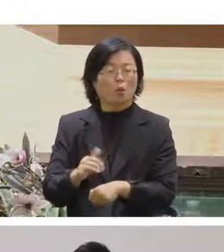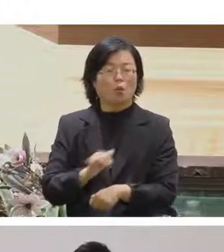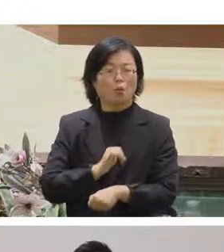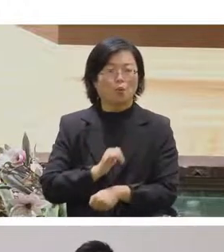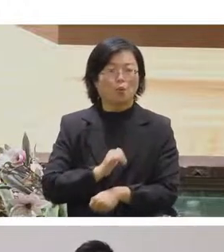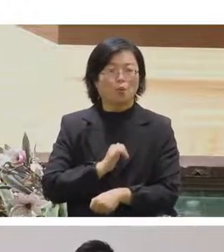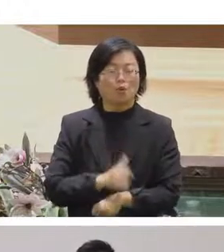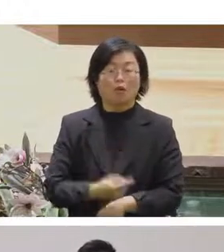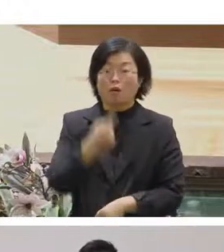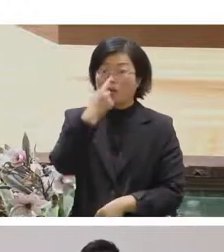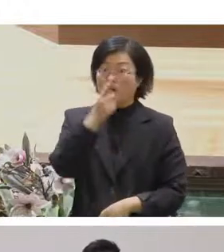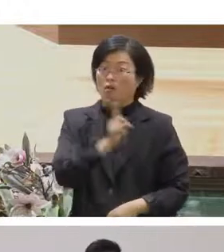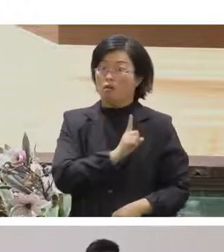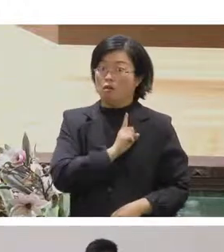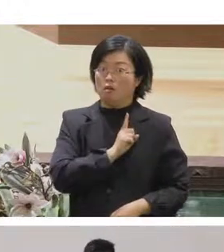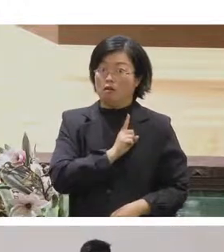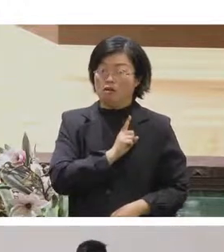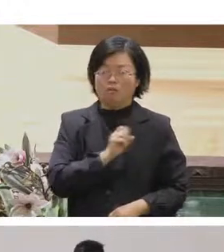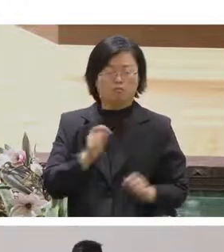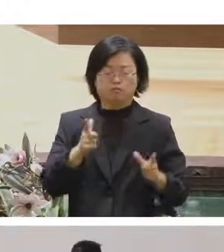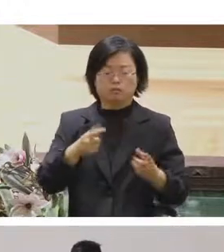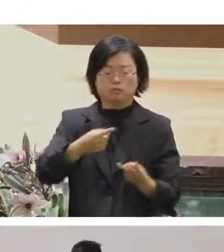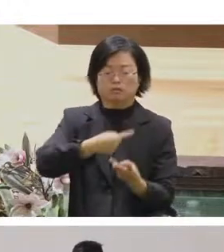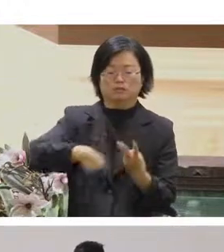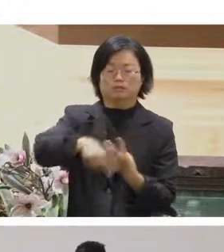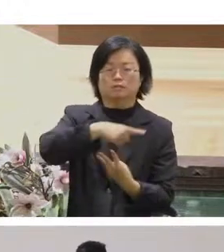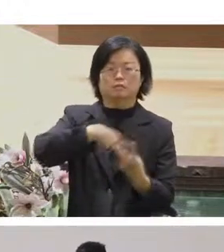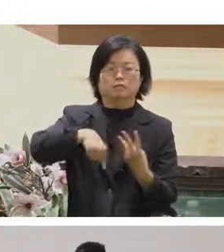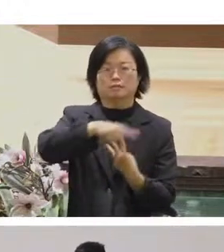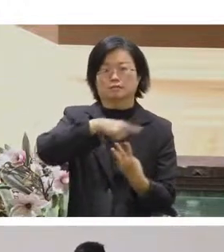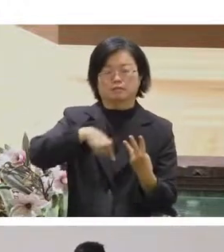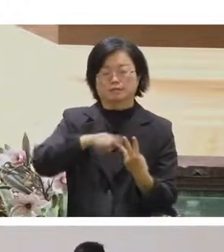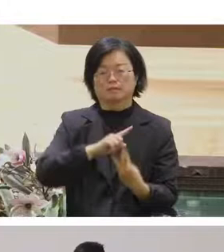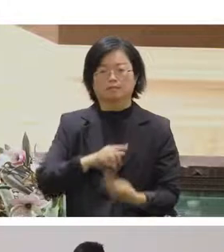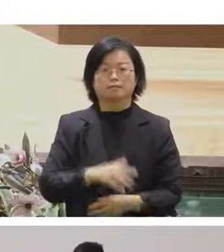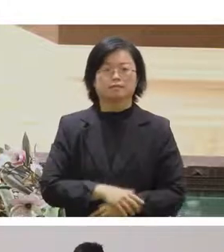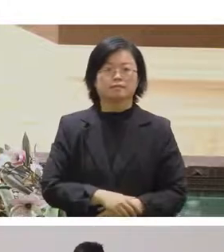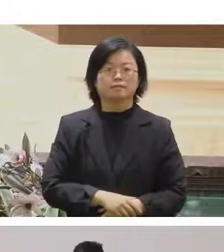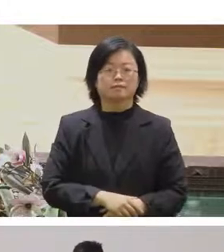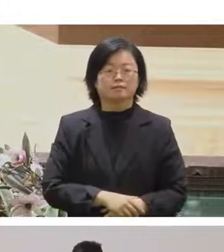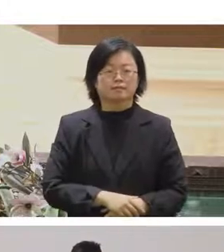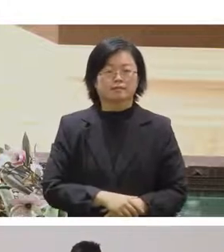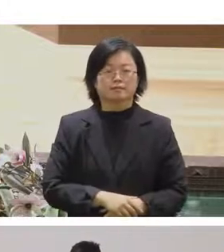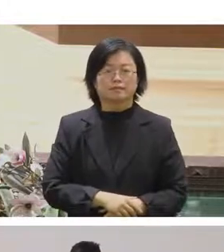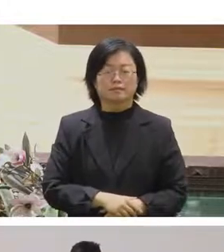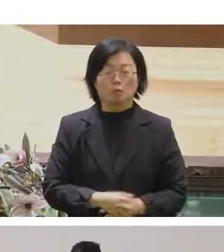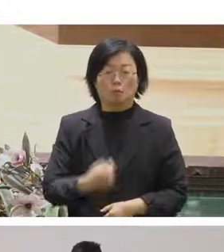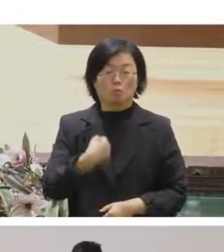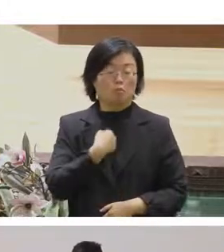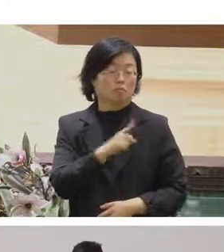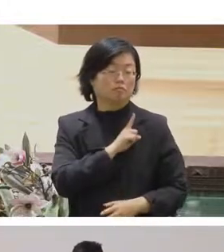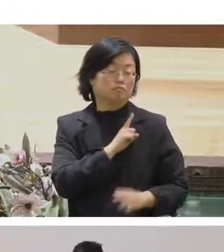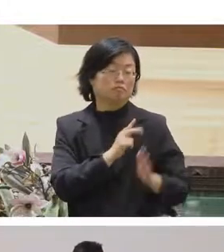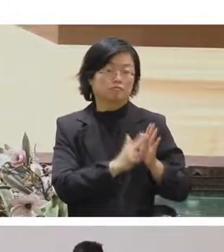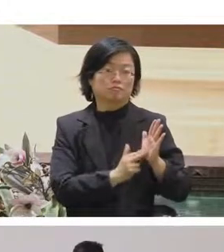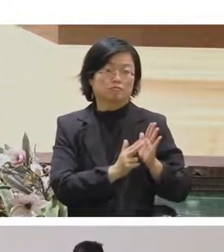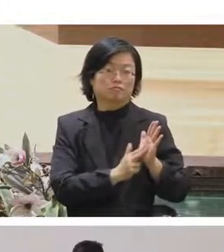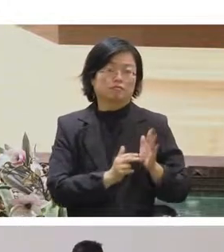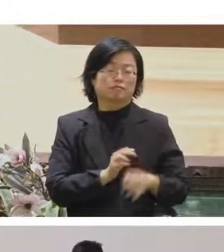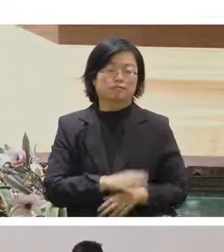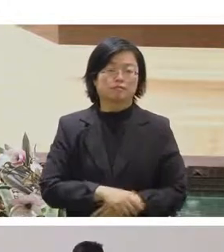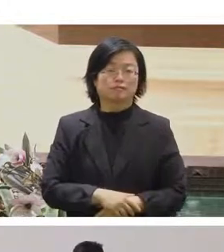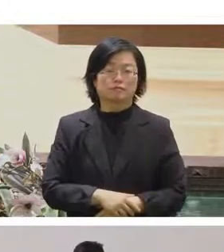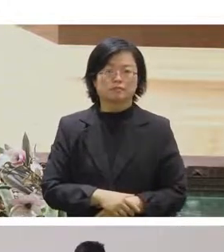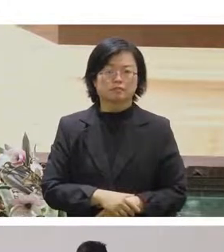我自己嗎還是全部OKOK那我五分鐘結尾OK所以那這樣我的例子我可以就是稍微點一下